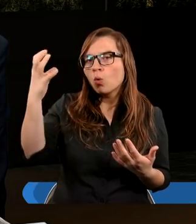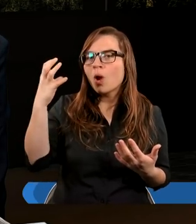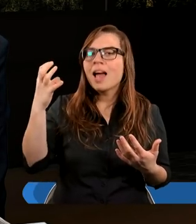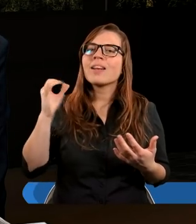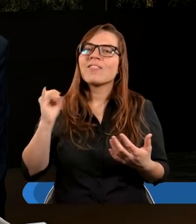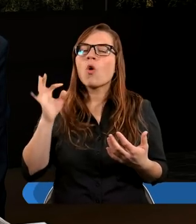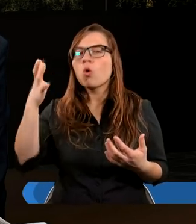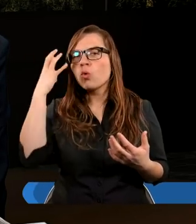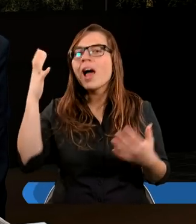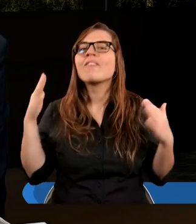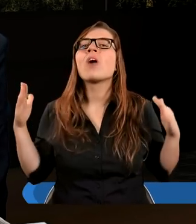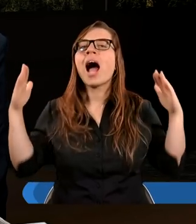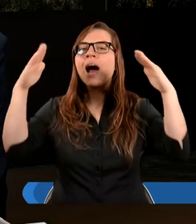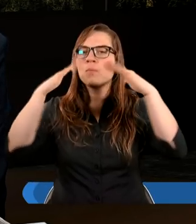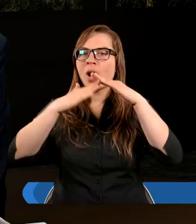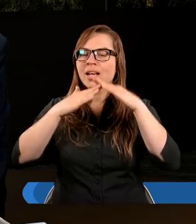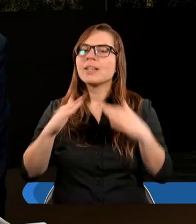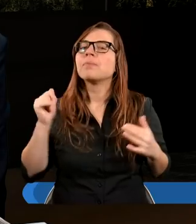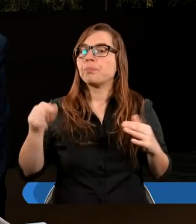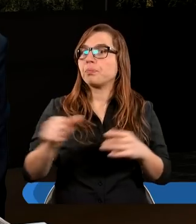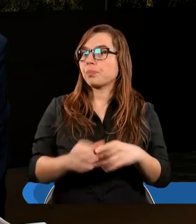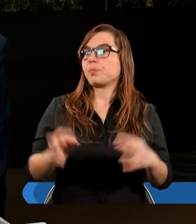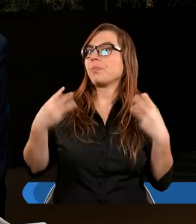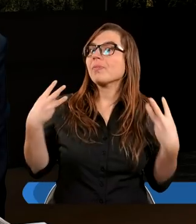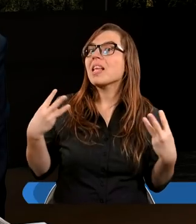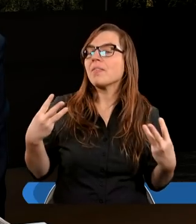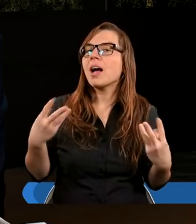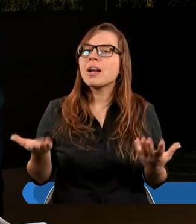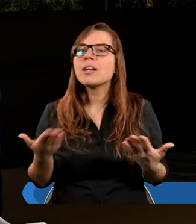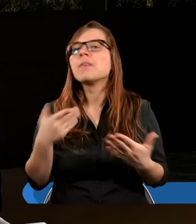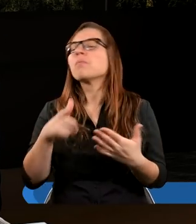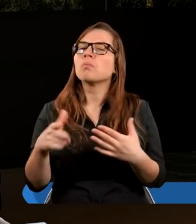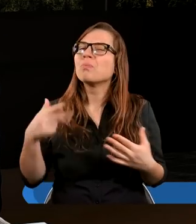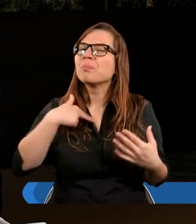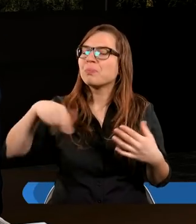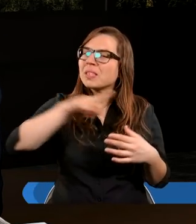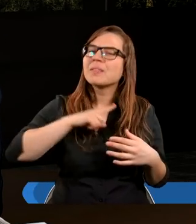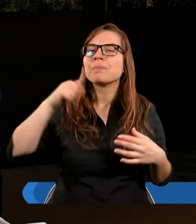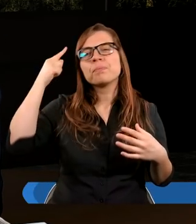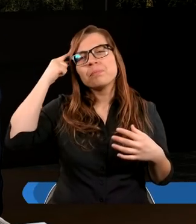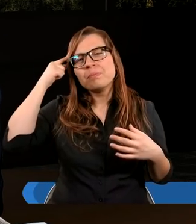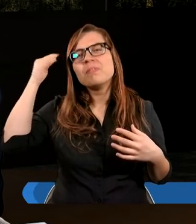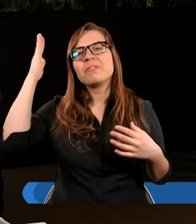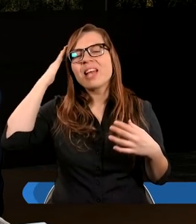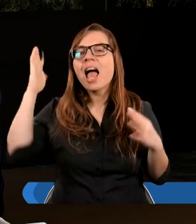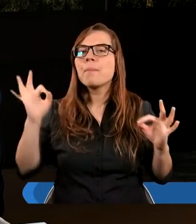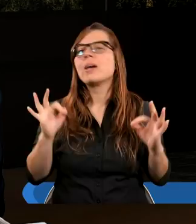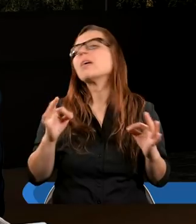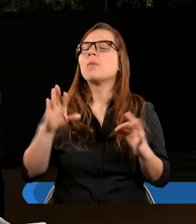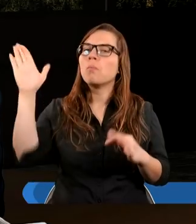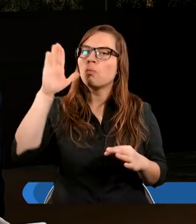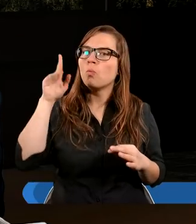kapłańskie. I to jest istotne dlatego, że wtedy rozumiemy, że Pan Bóg,